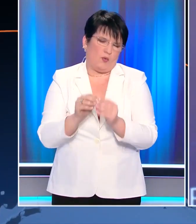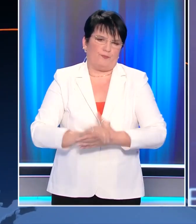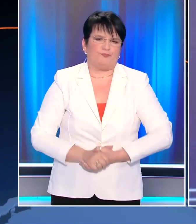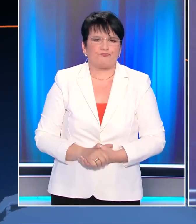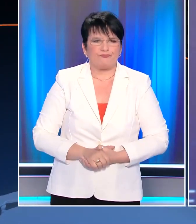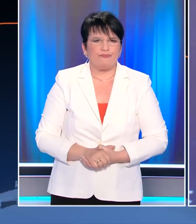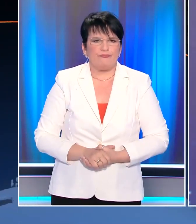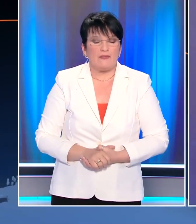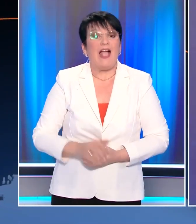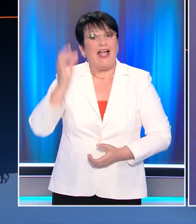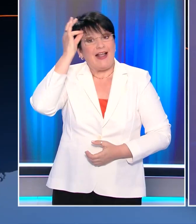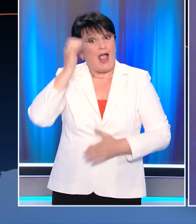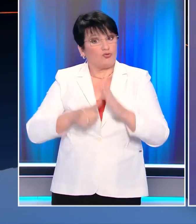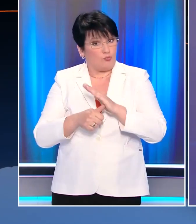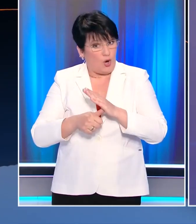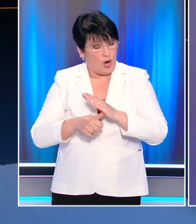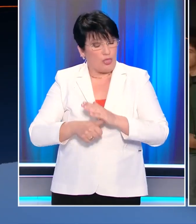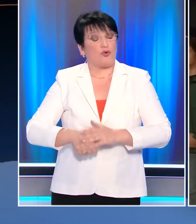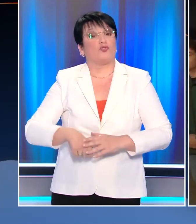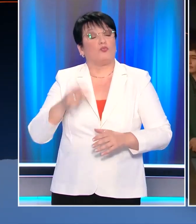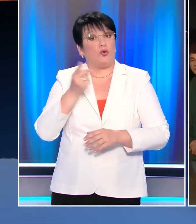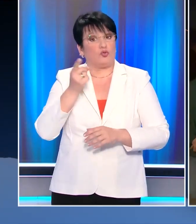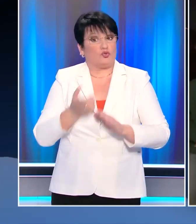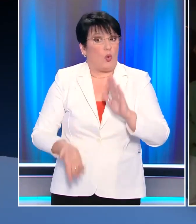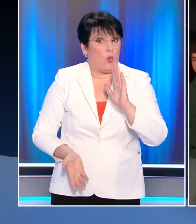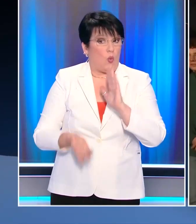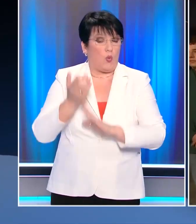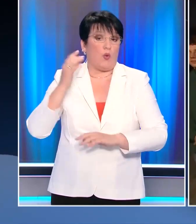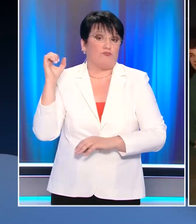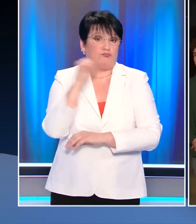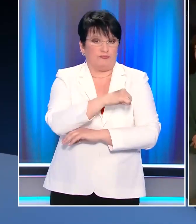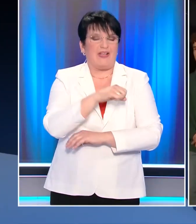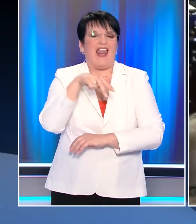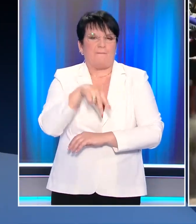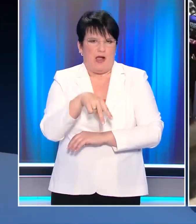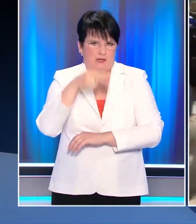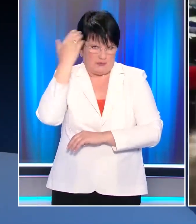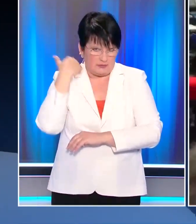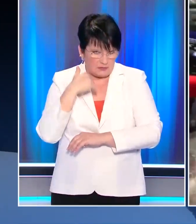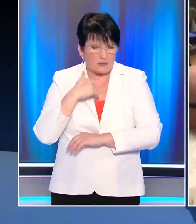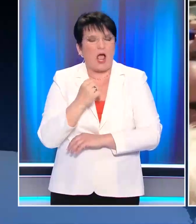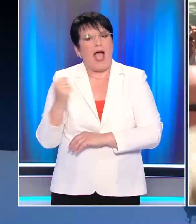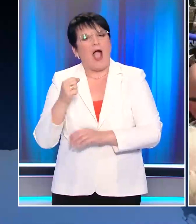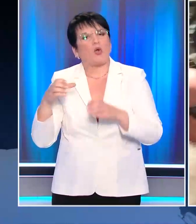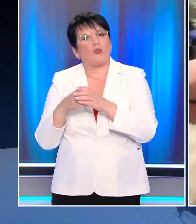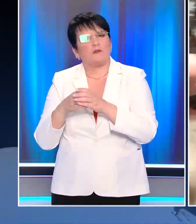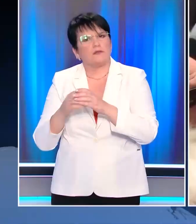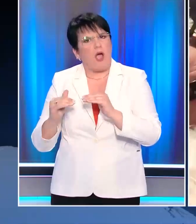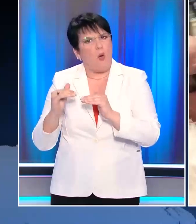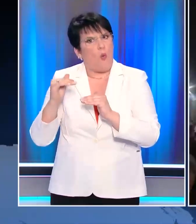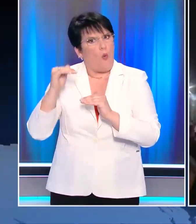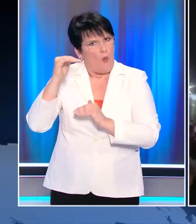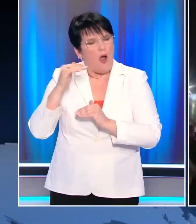του Εμμανουέλ Μακρόν ήταν καθαρή το εξαιρετικά μεγάλο ποσοστό που συγκέντρωσε η Μαρίν Λεπέν φανερώνει άνοδο της ακροδεξιάς και αποδεικνύει